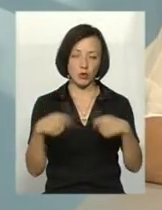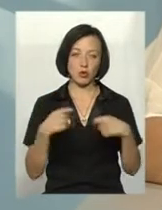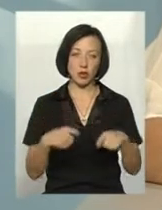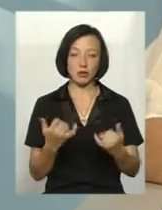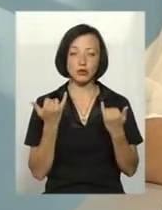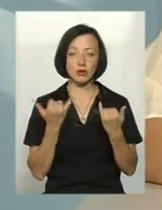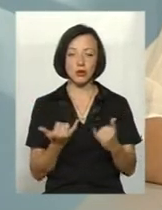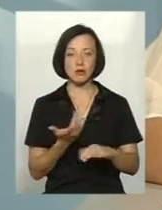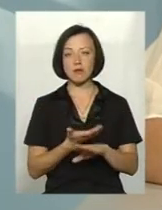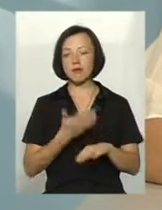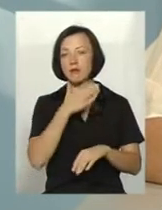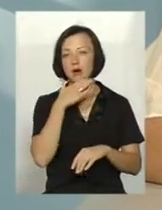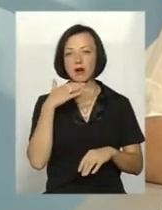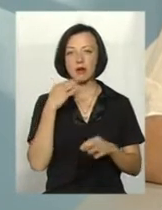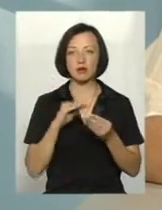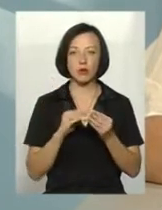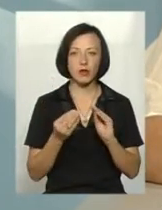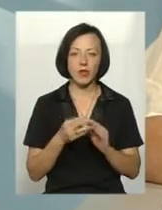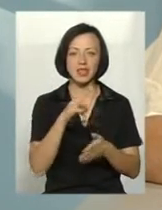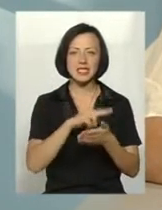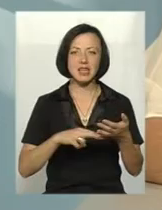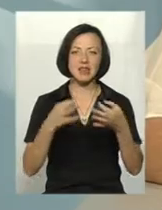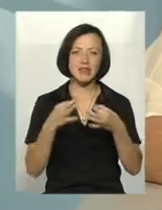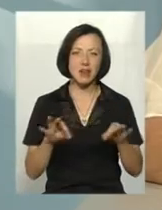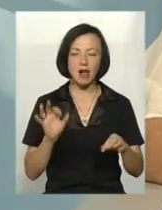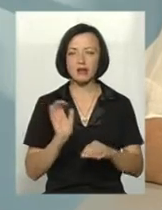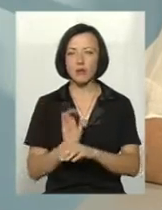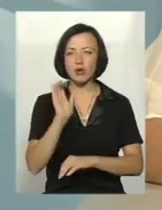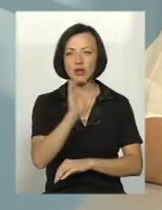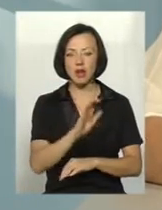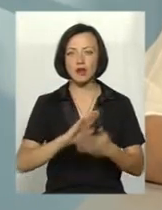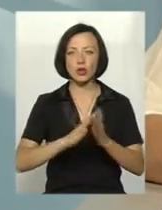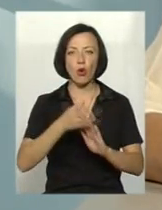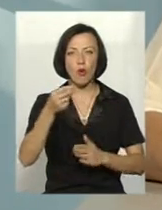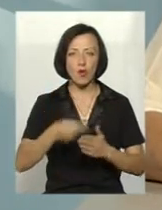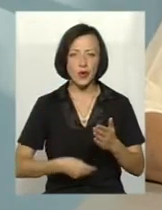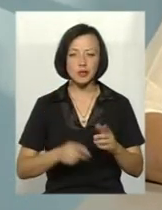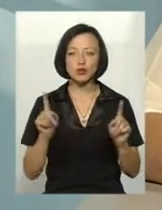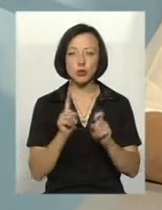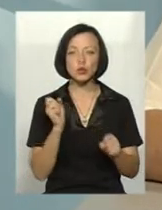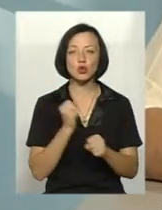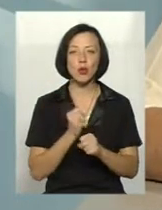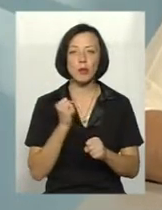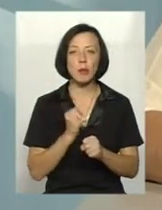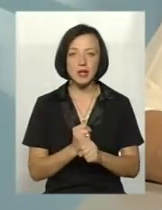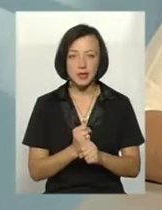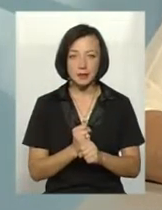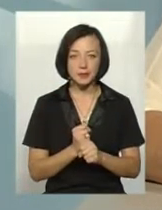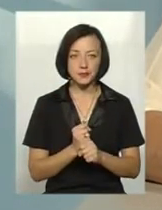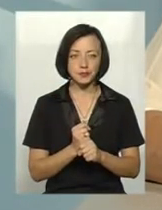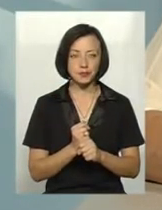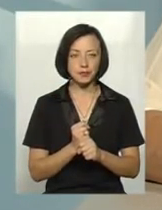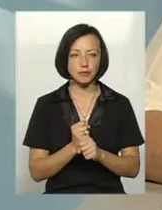дуже багато проблем. І сертифікація, і поставка, і договори, воно, щоб зробити крок